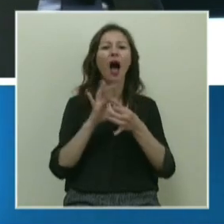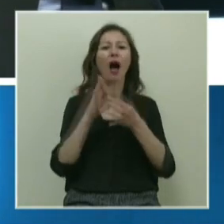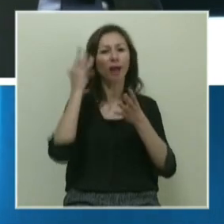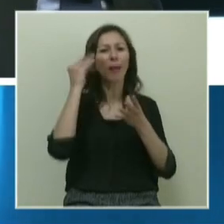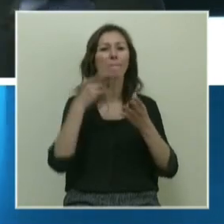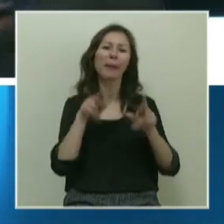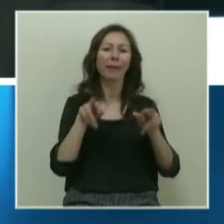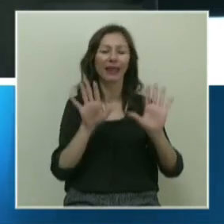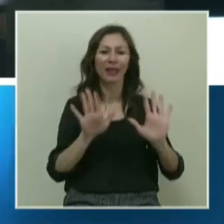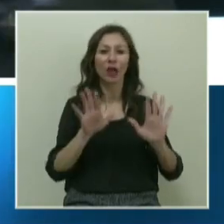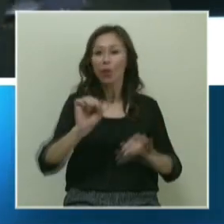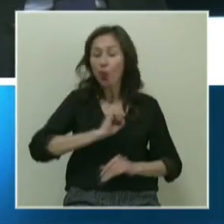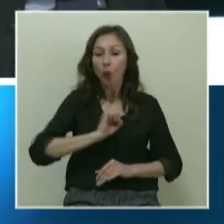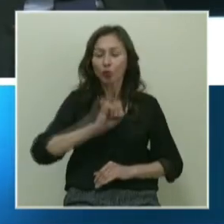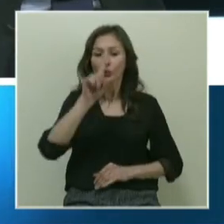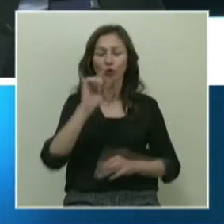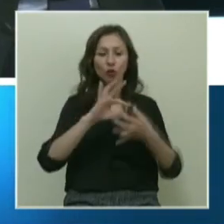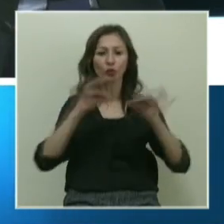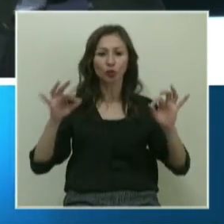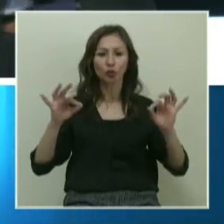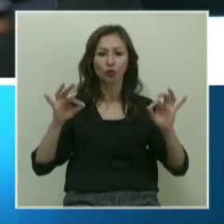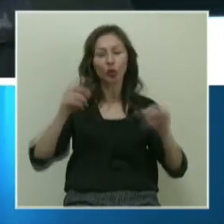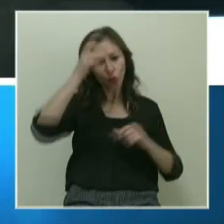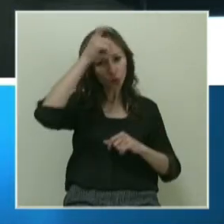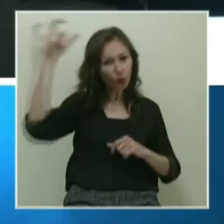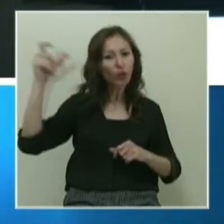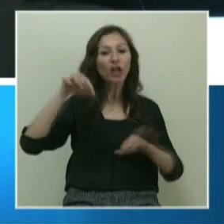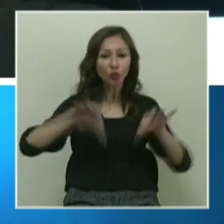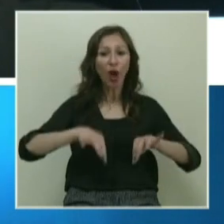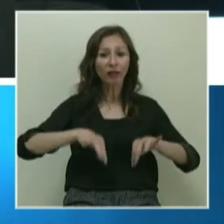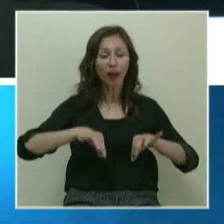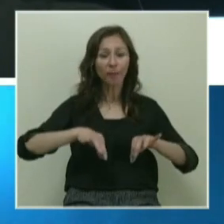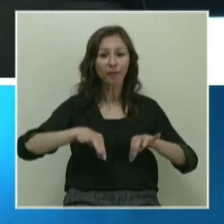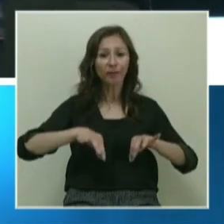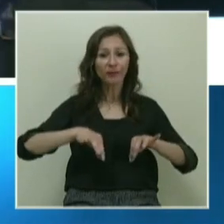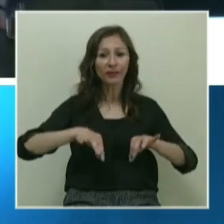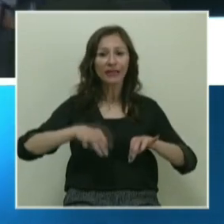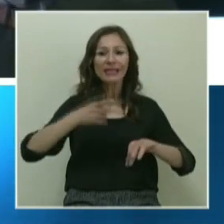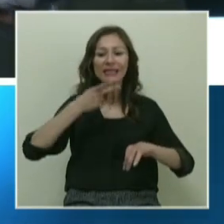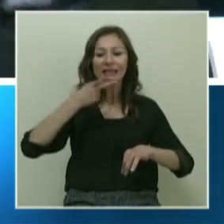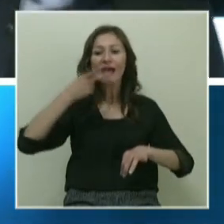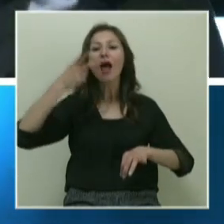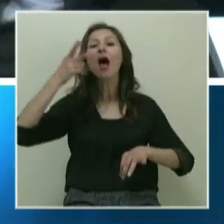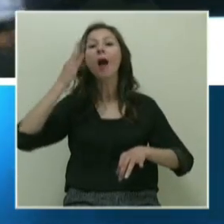aynı zamanda. Korkunç bir sözcük. Türkiye şu anda sararmadan yeşil olmayı